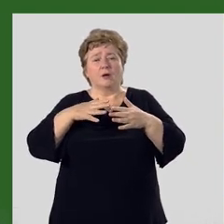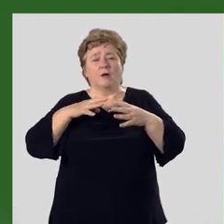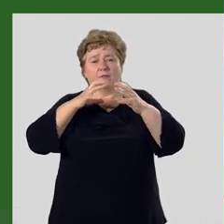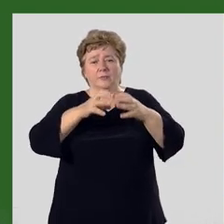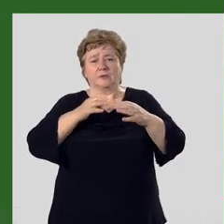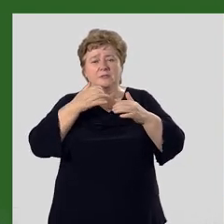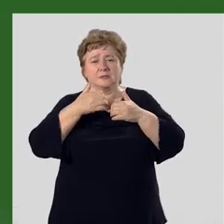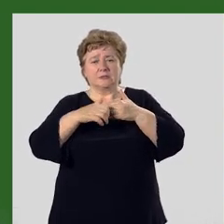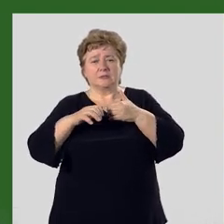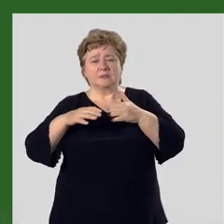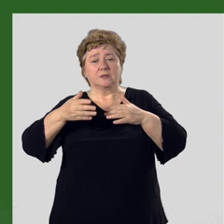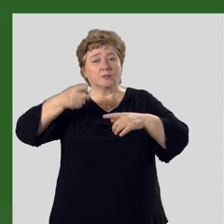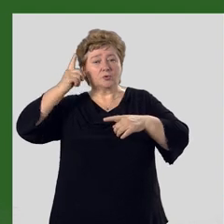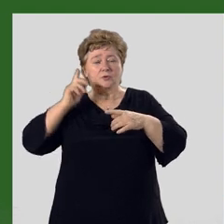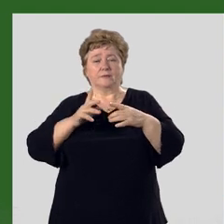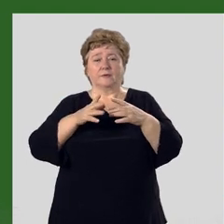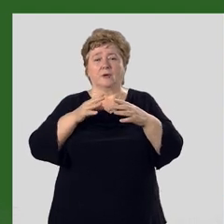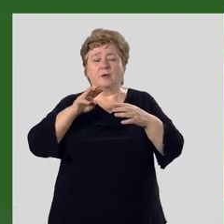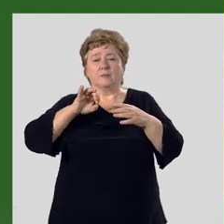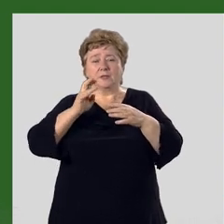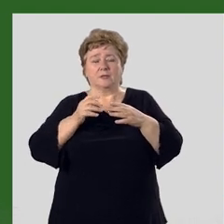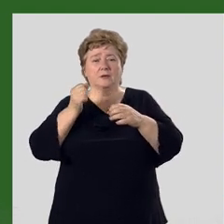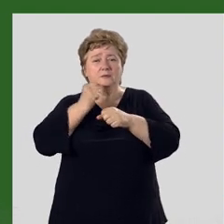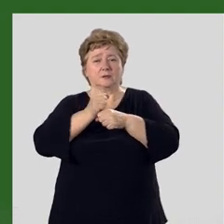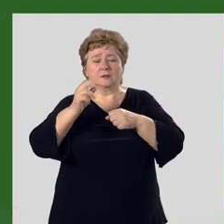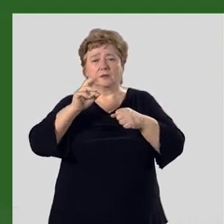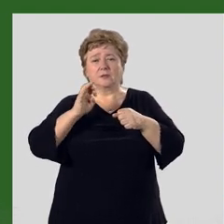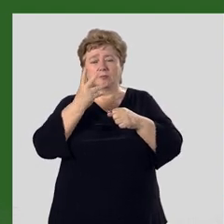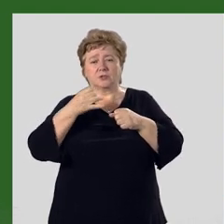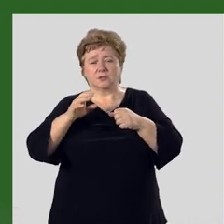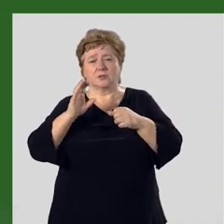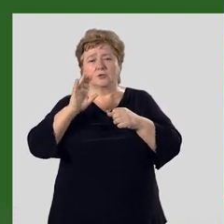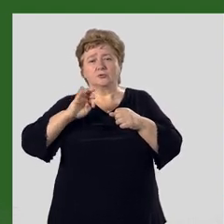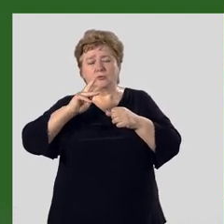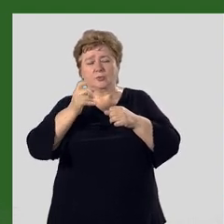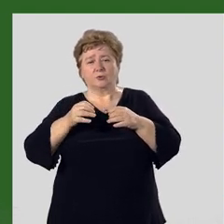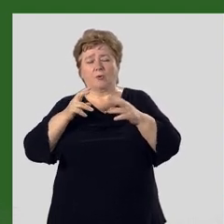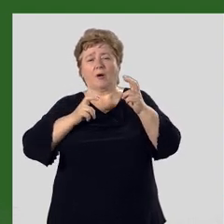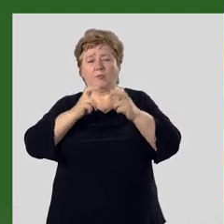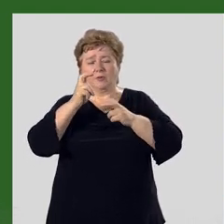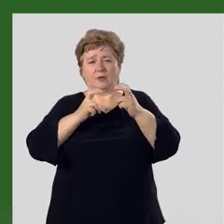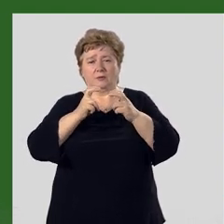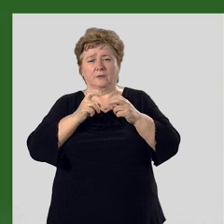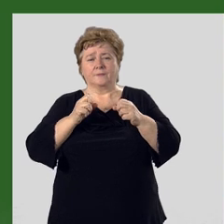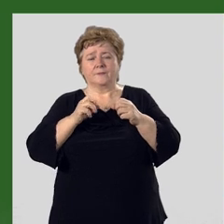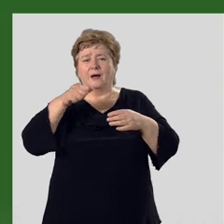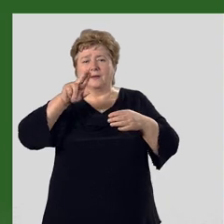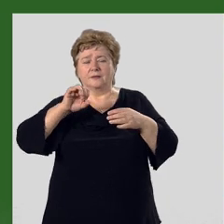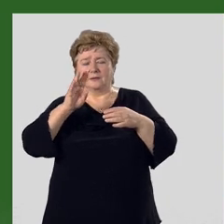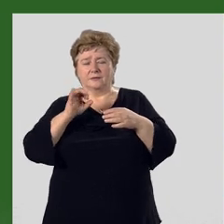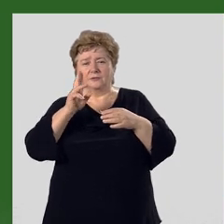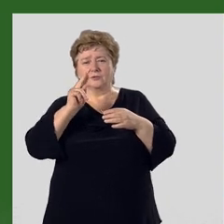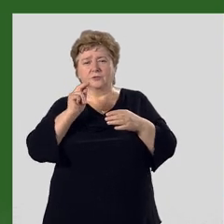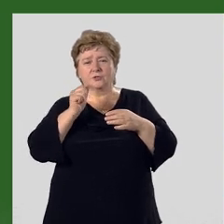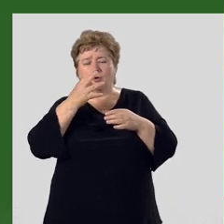С середины прошлого века металл производит кадамшайский сюрменной комбинат. В Айдаркане и